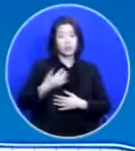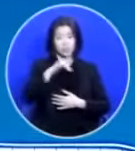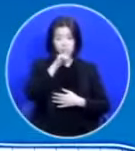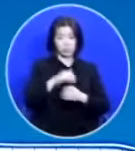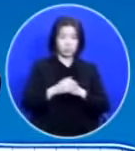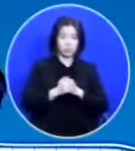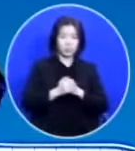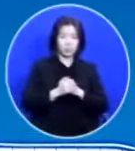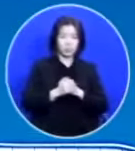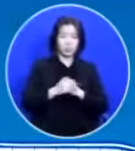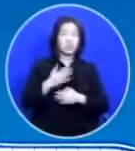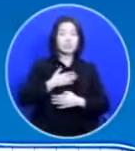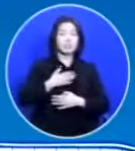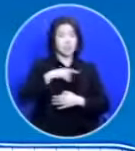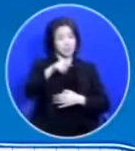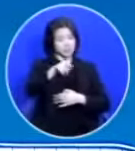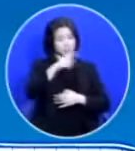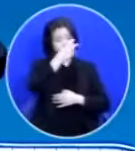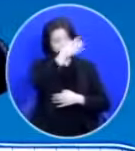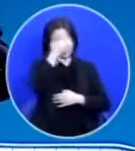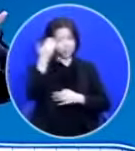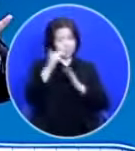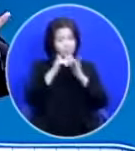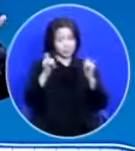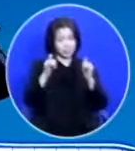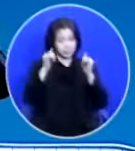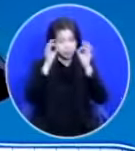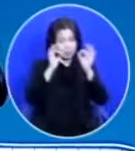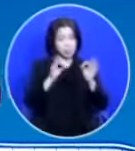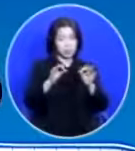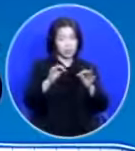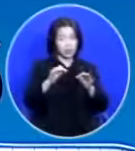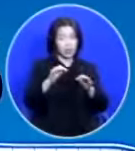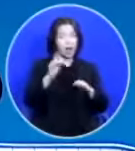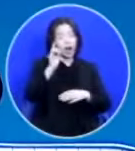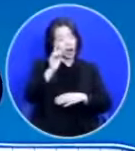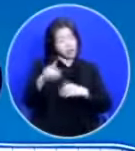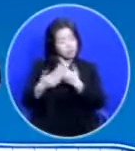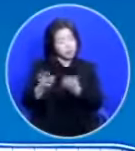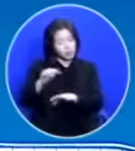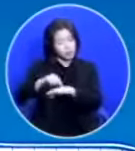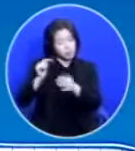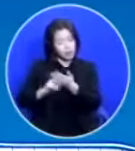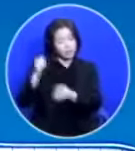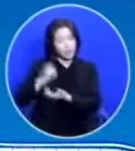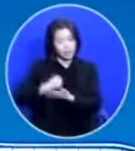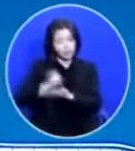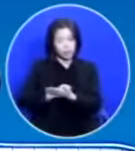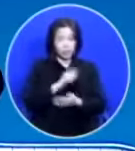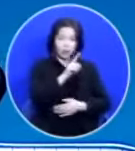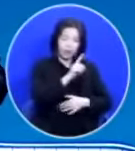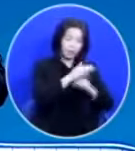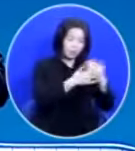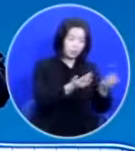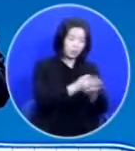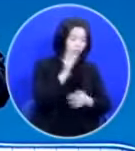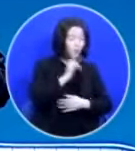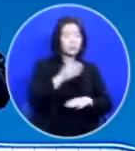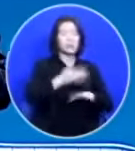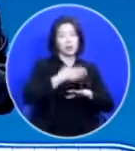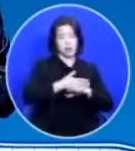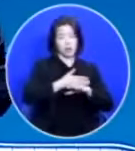제가 그 청년을 보면서 한편으로는 마음이 너무 안타깝고 또 한편으로는 너무 감사했어요